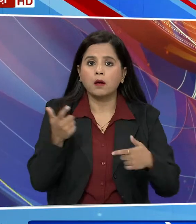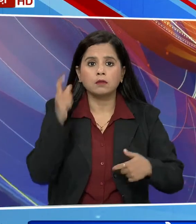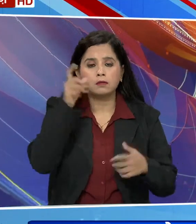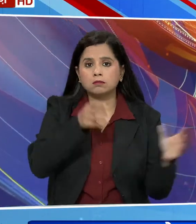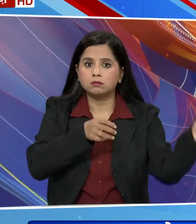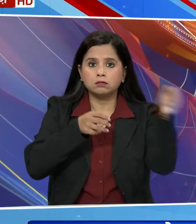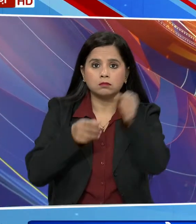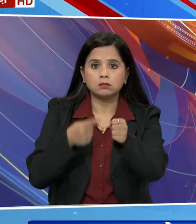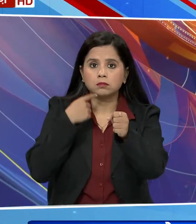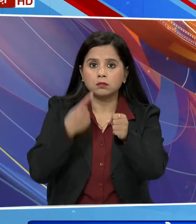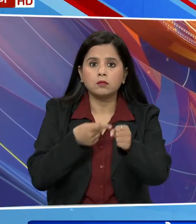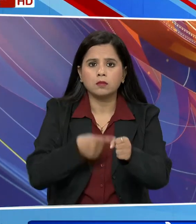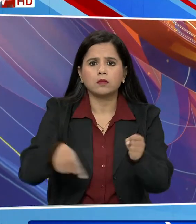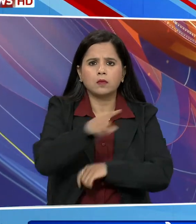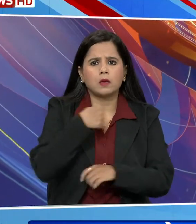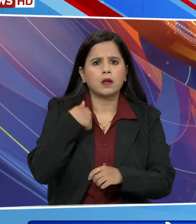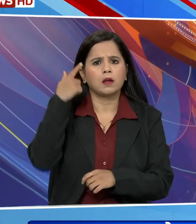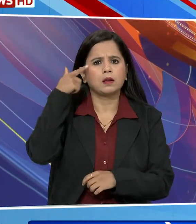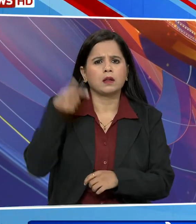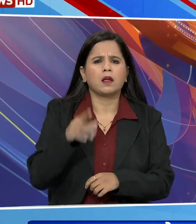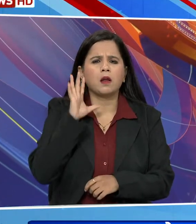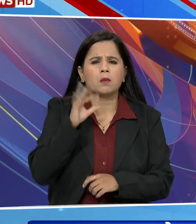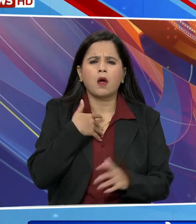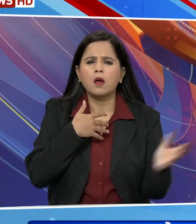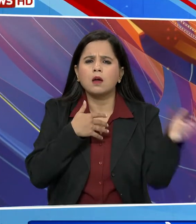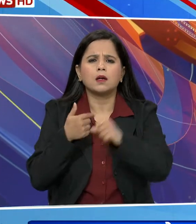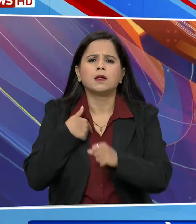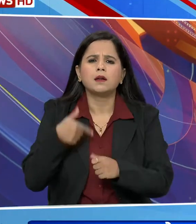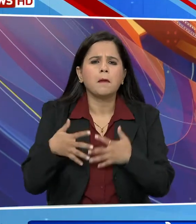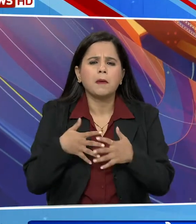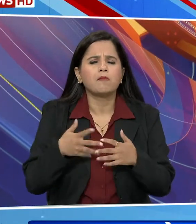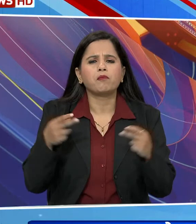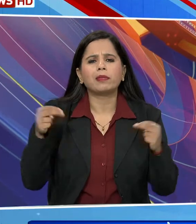उन्होंने कहा कि उन्हें ये जरूरी नहीं लगता